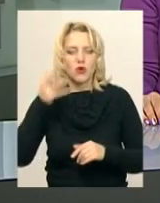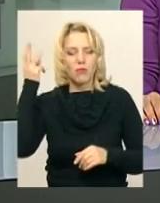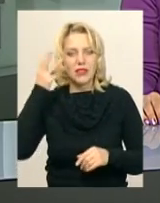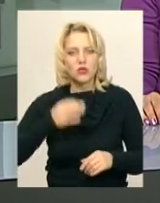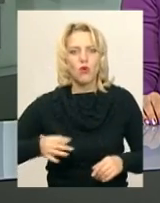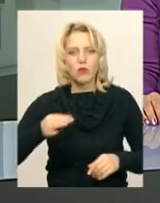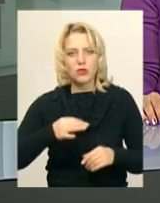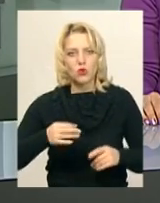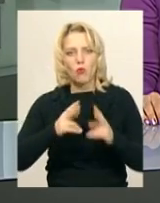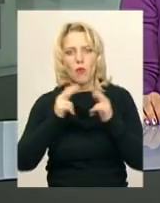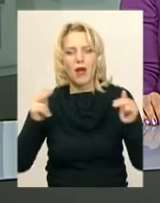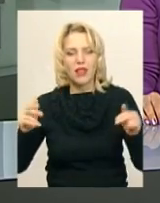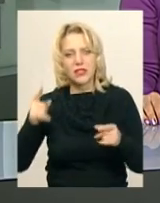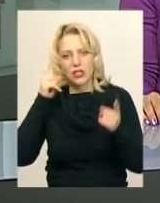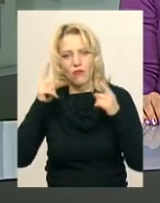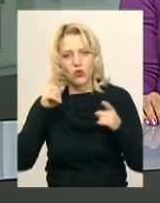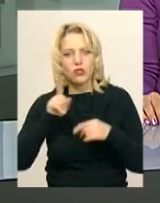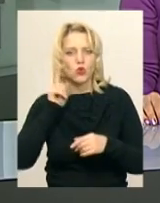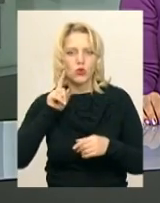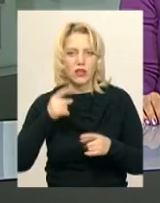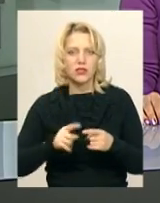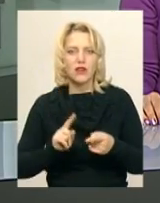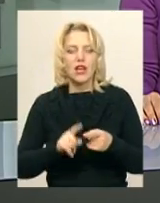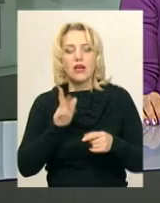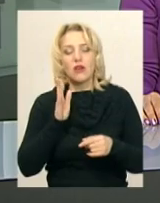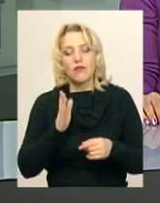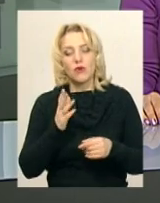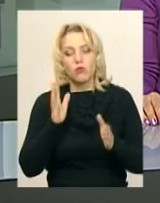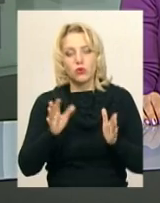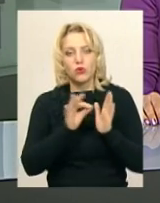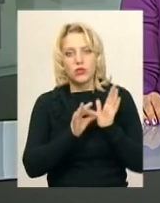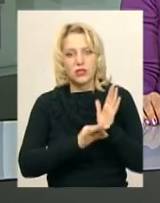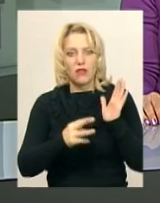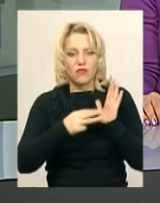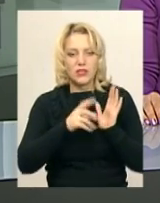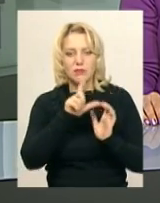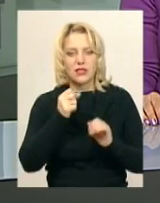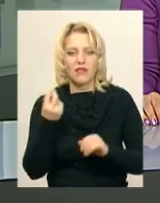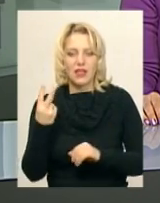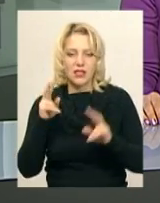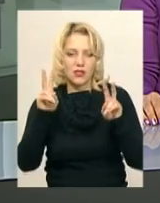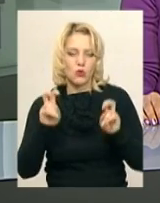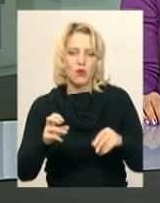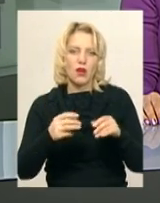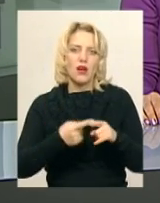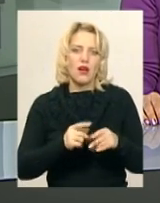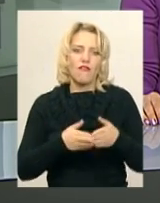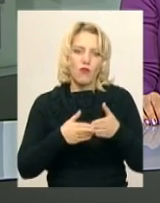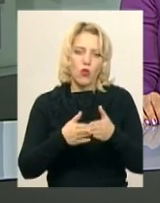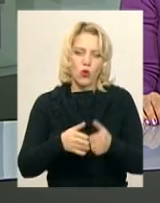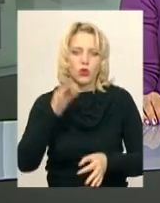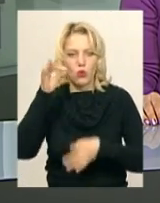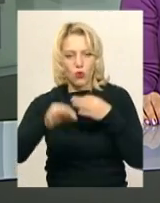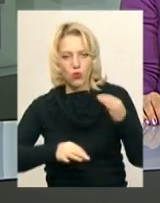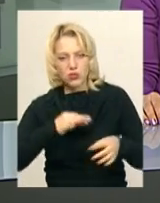творчості дітей та юнацтва. Сьогодні судді оцінюватимуть роботи восьми із 12 номінацій. Серед них флот, космос, фентезі